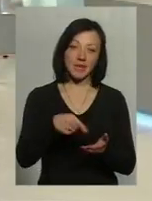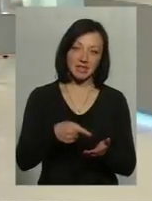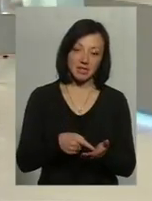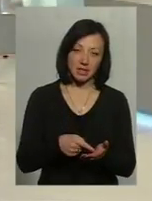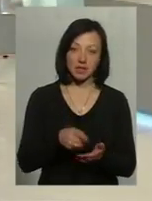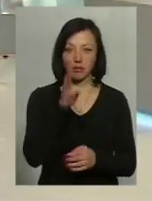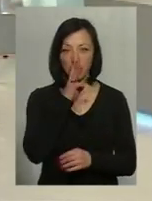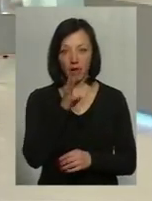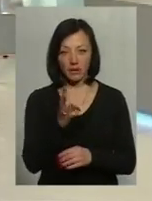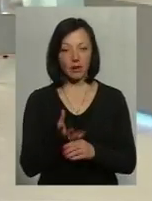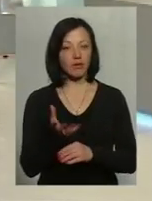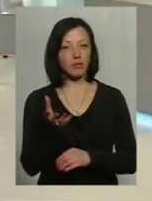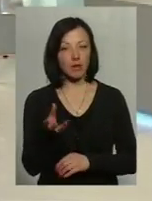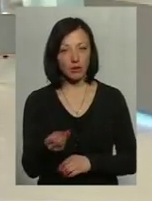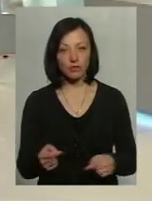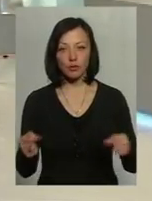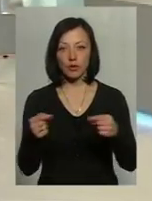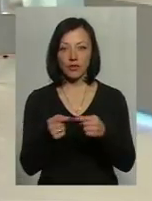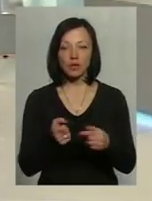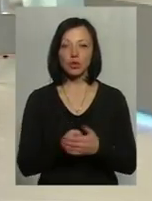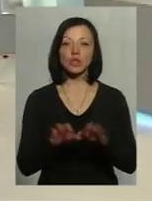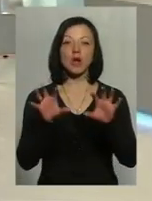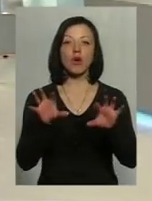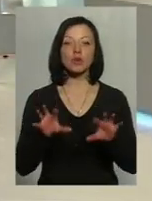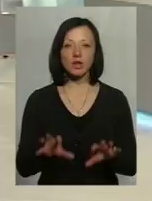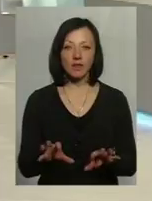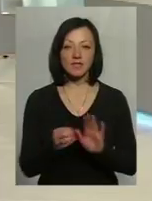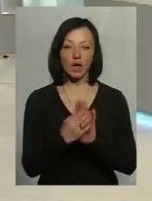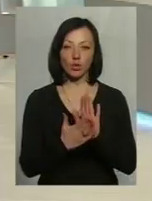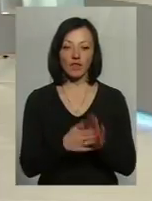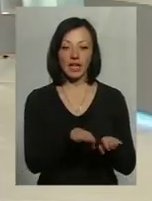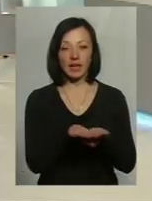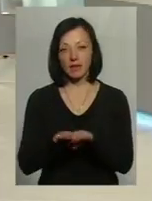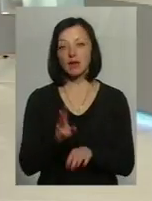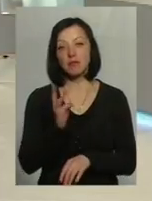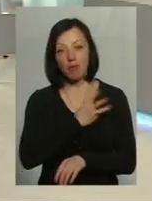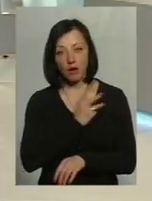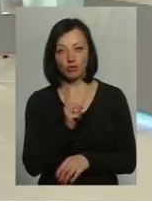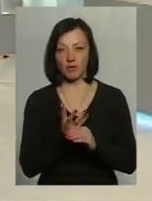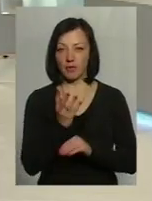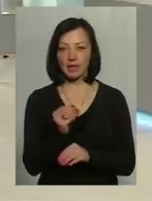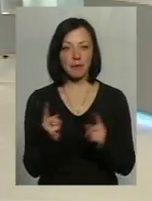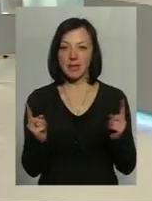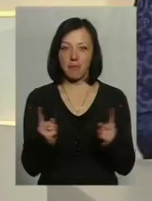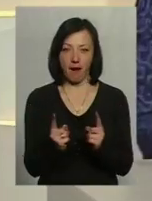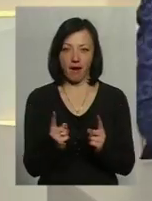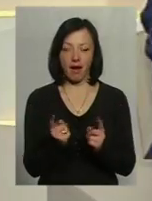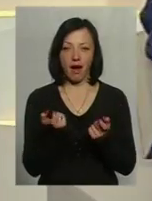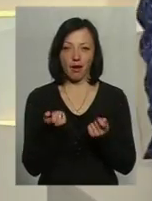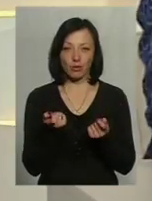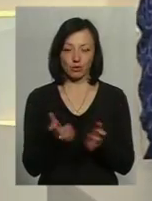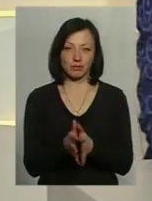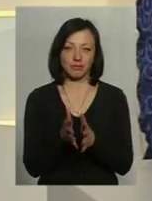зарплата виплачувалася відповідно до законодавчо встановлених рівнів і бажано, щоб вона виплачувалась не мінімально, а хоча б